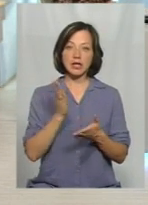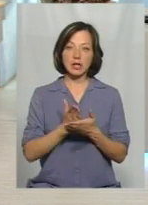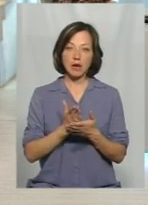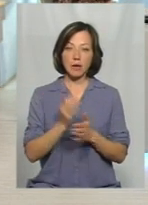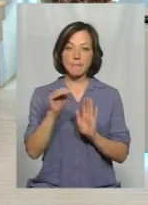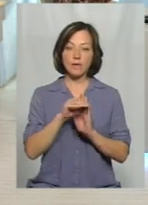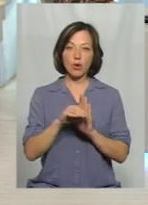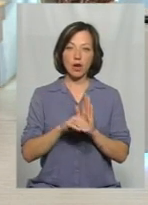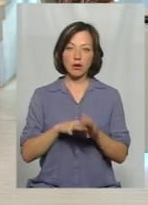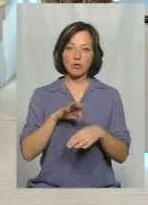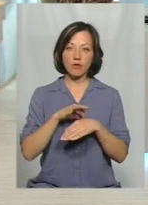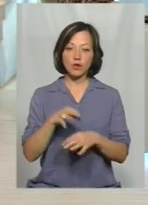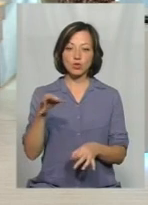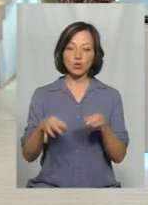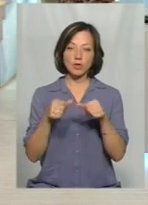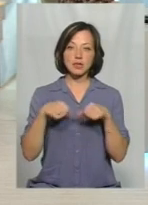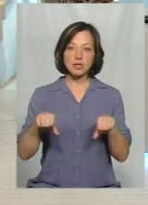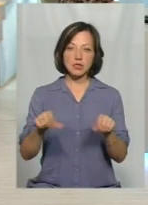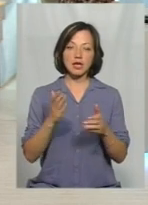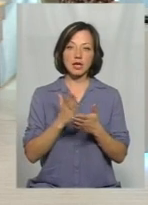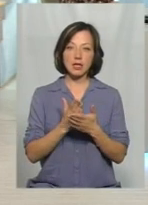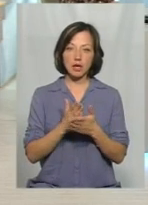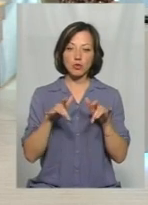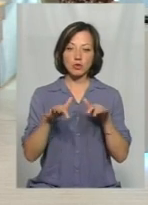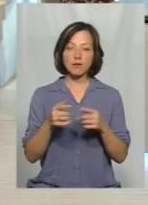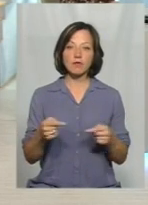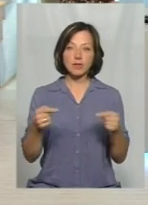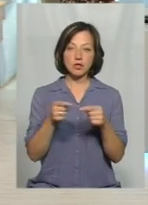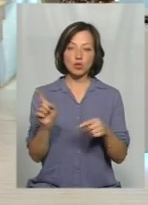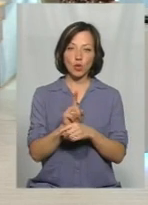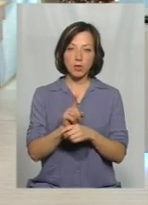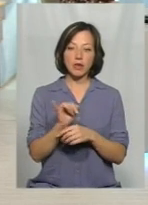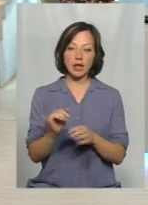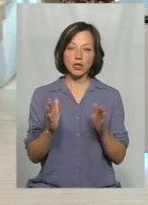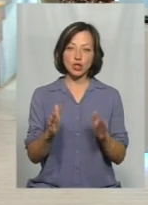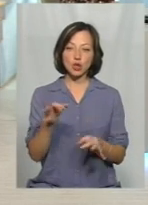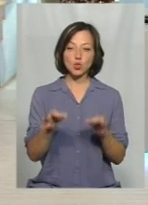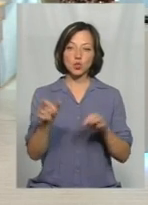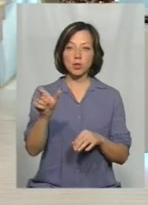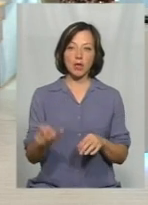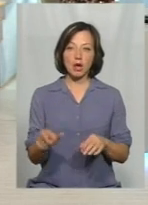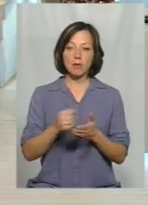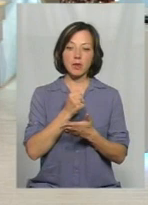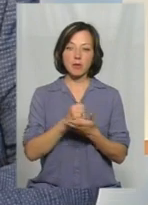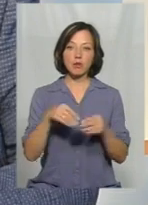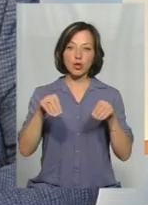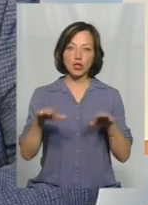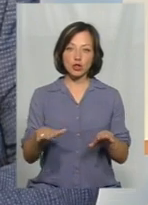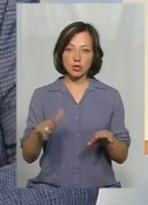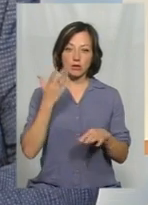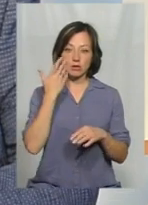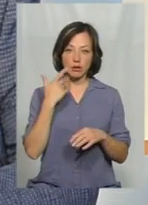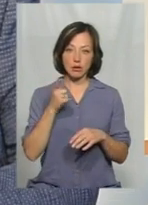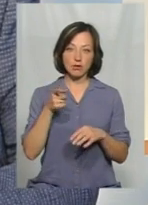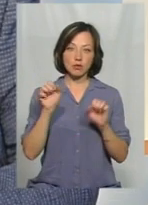порядок проведення судової досвіди, є позесуально визначені норми, і лише суддя, який прийме рішення, коли він його прийме,